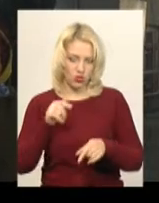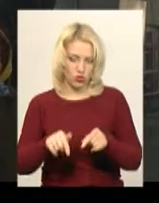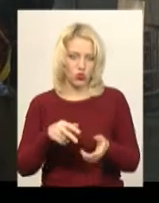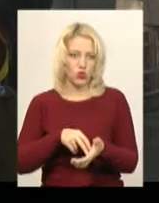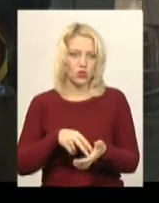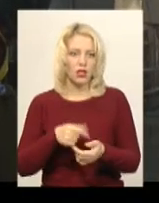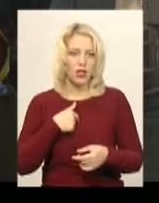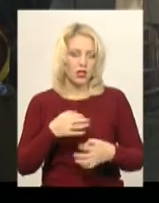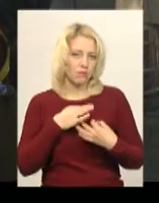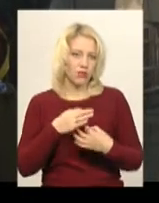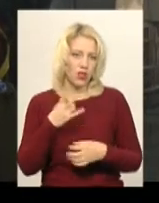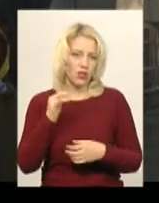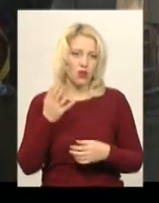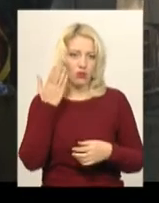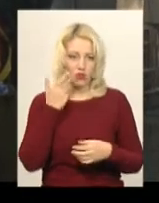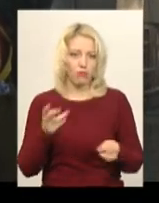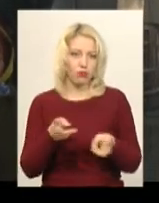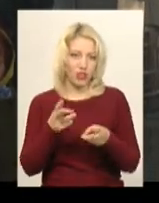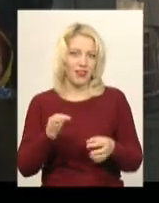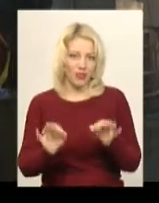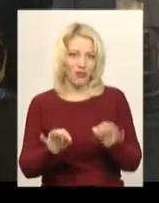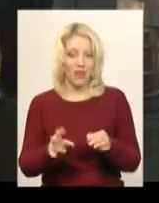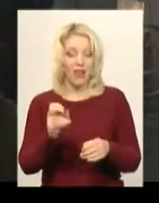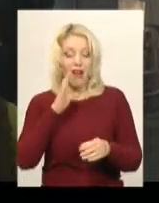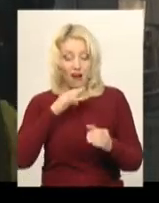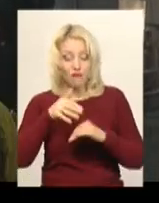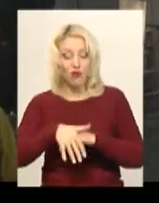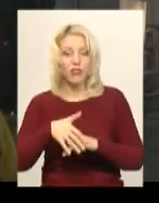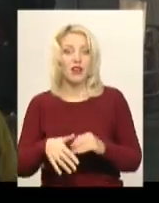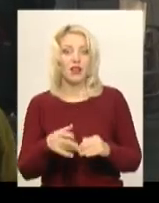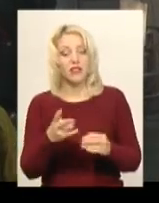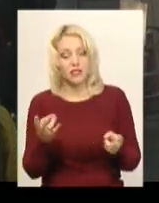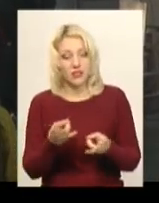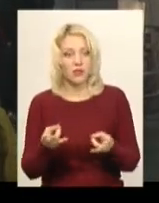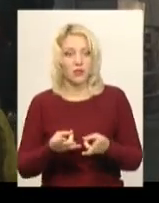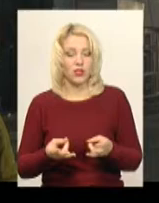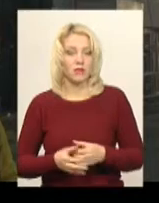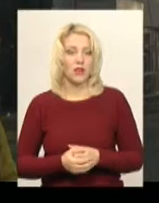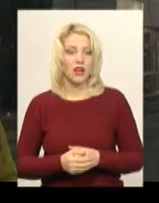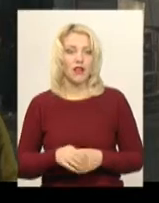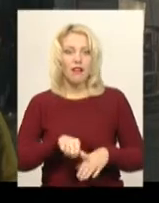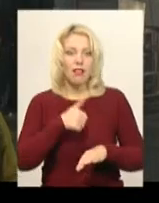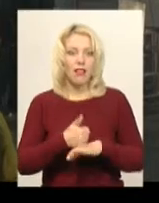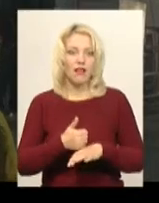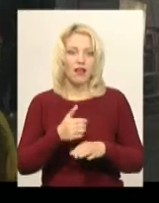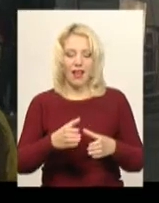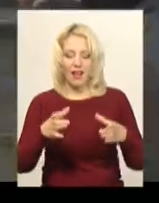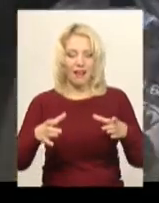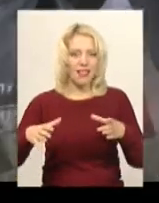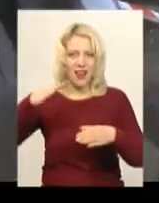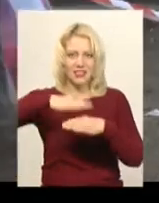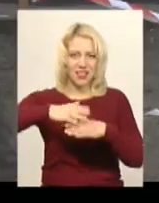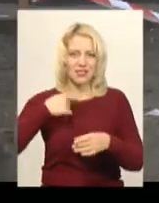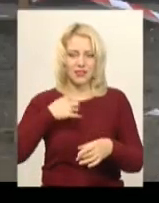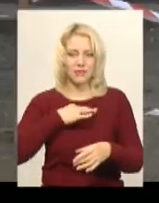одно вода, напевно, для пожару – нормально. А каналізація – все одно з каналізацією. Нам главное, щоб стягнути, щоб дорога хороша.